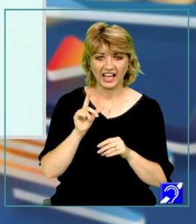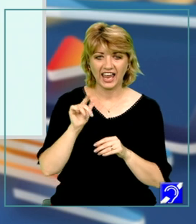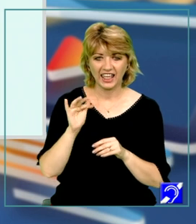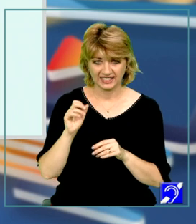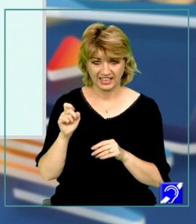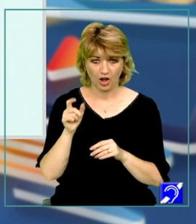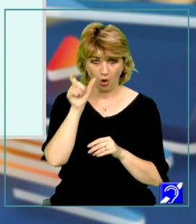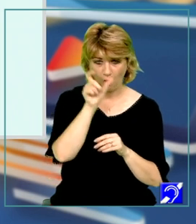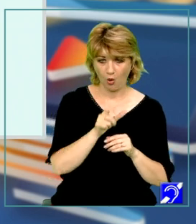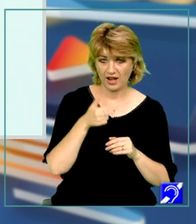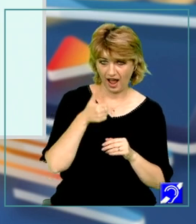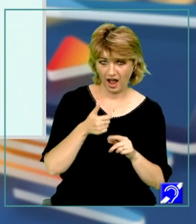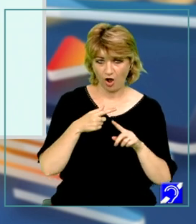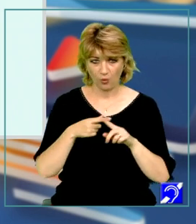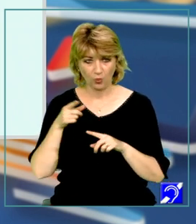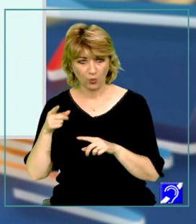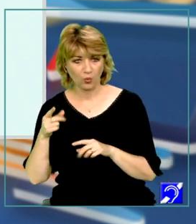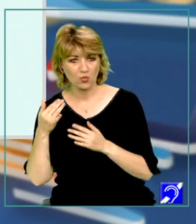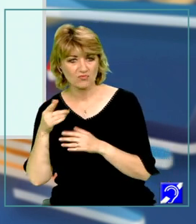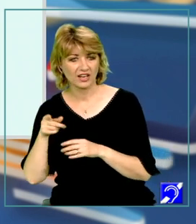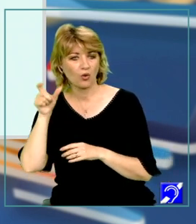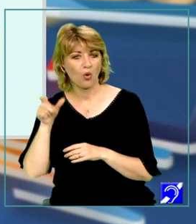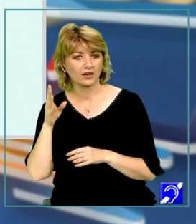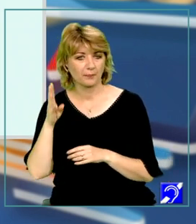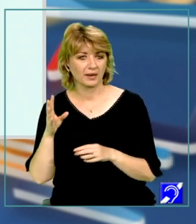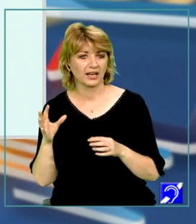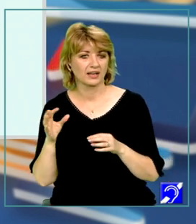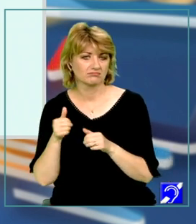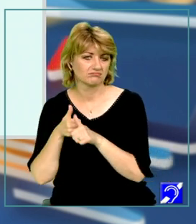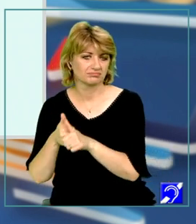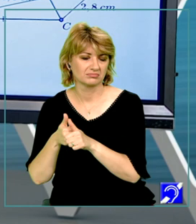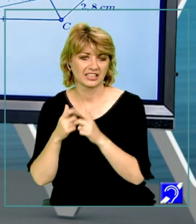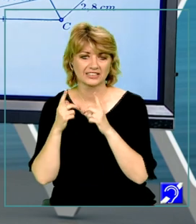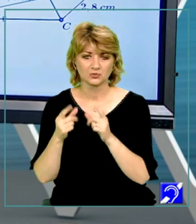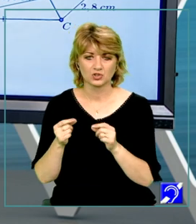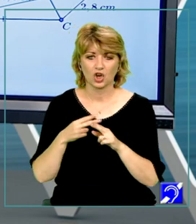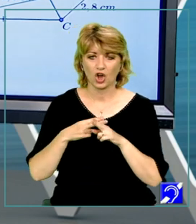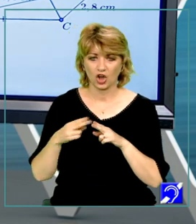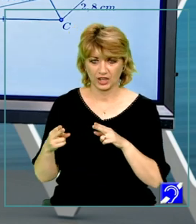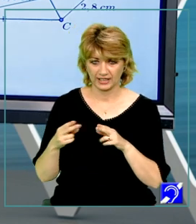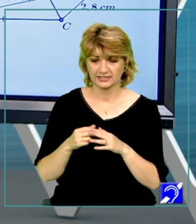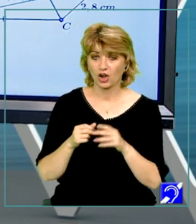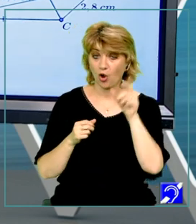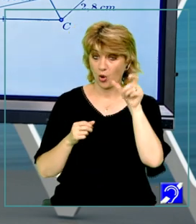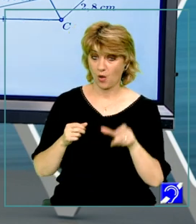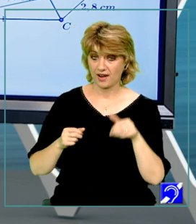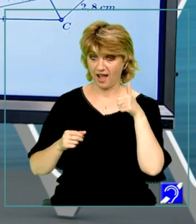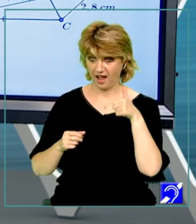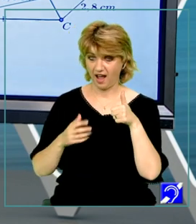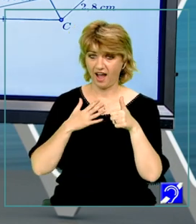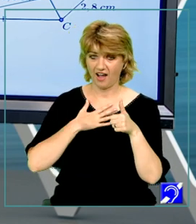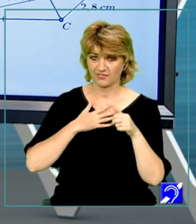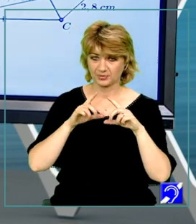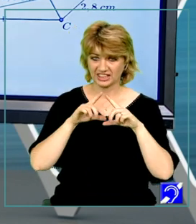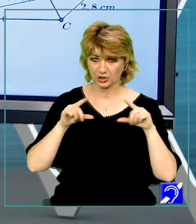coloana A cu cifra din coloana B cu răspunzătoare răspunsului corect. În coloana A avem